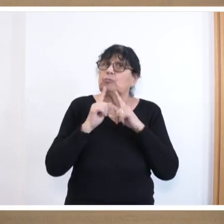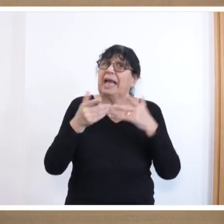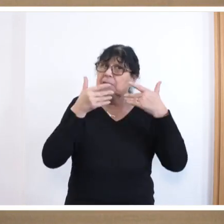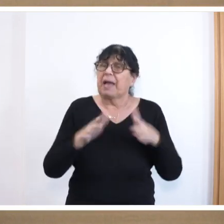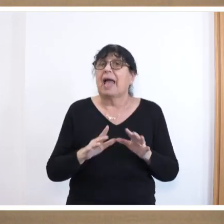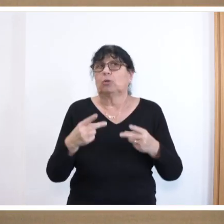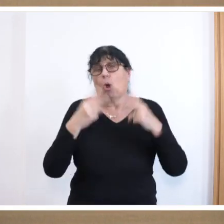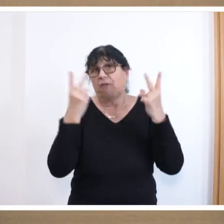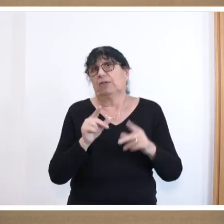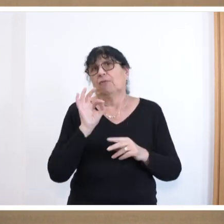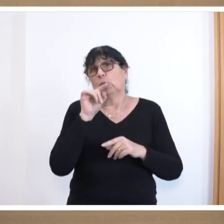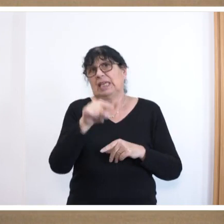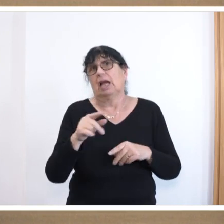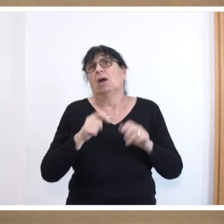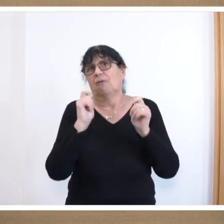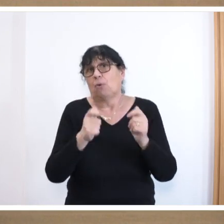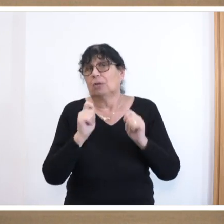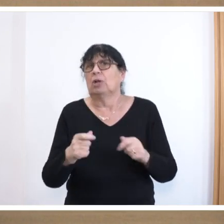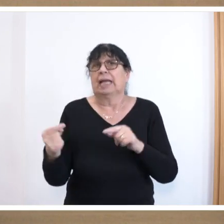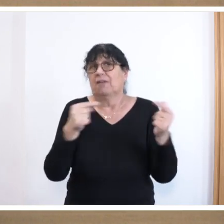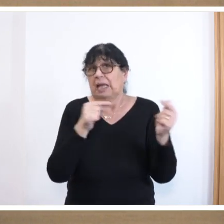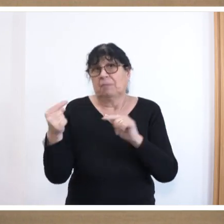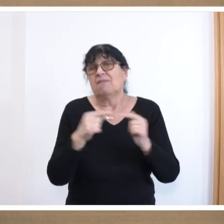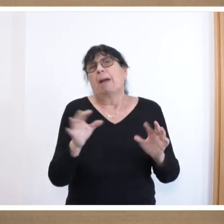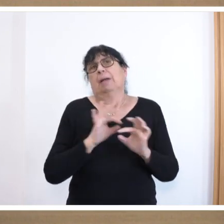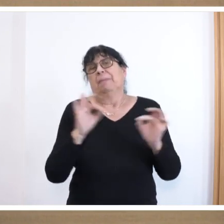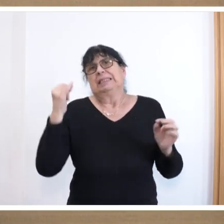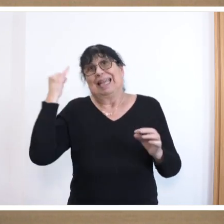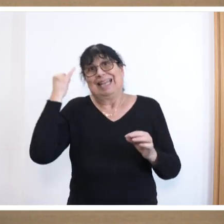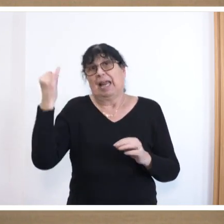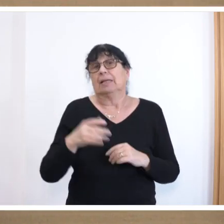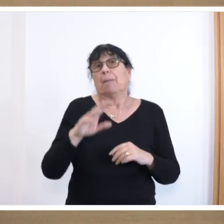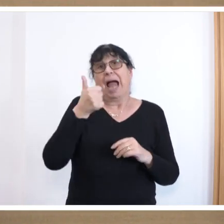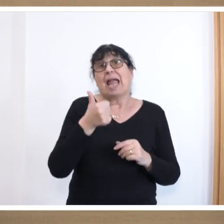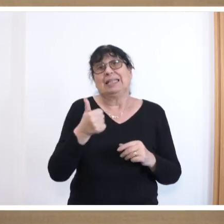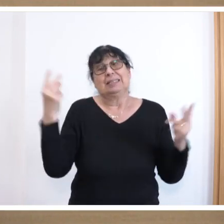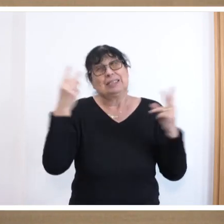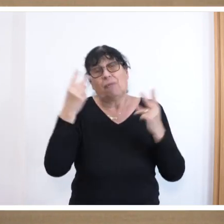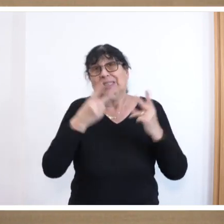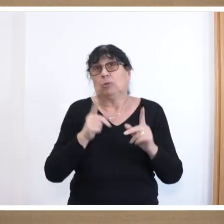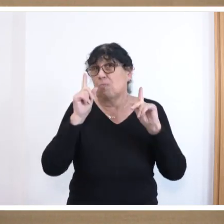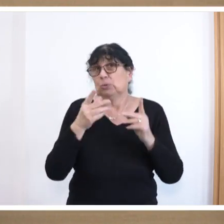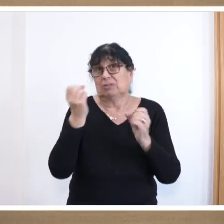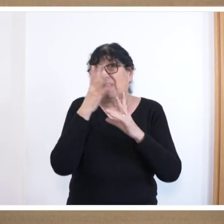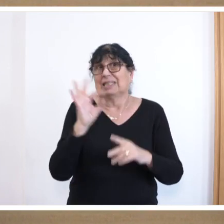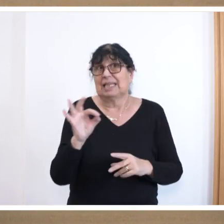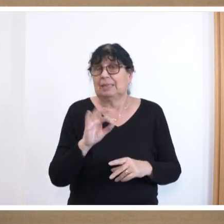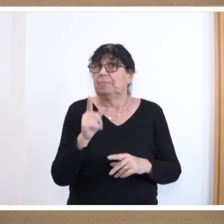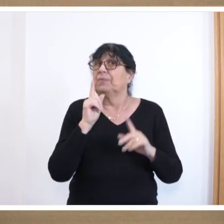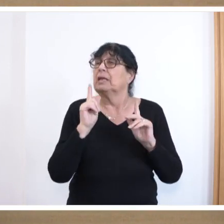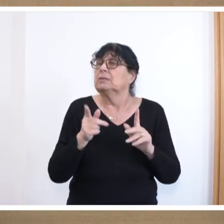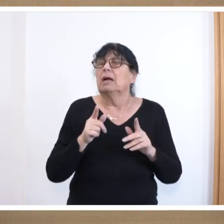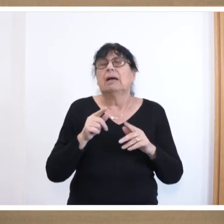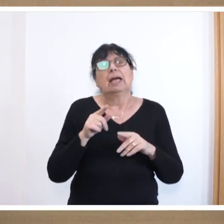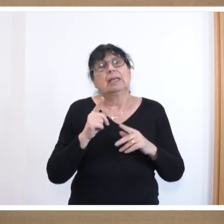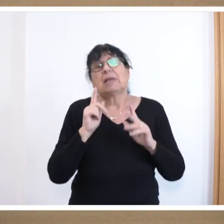auch für Ihre Vorschläge im Wettbewerb um die besten Ideen. Eines muss Ihnen aber so oder so klar sein. Es geht kein Weg vorbei